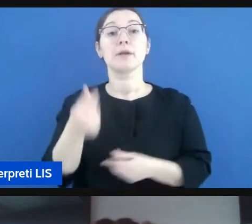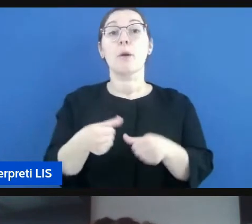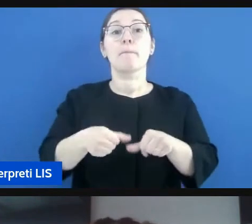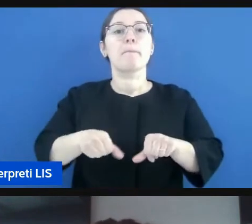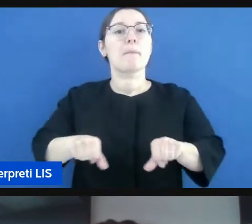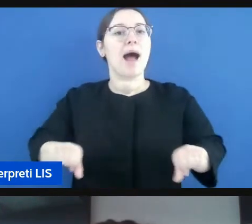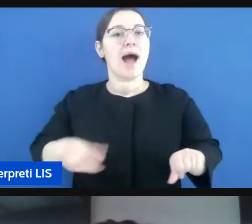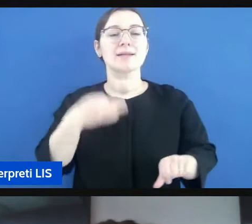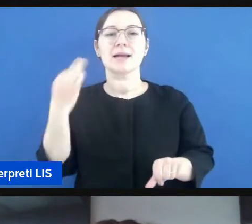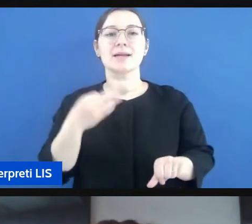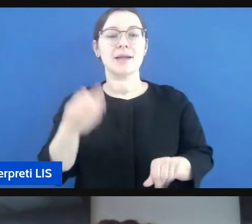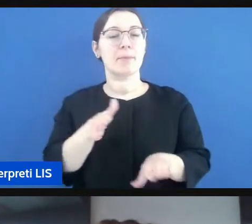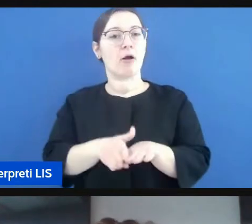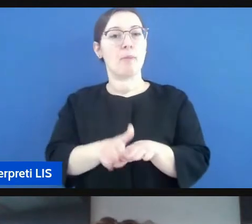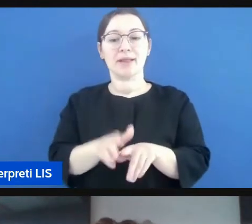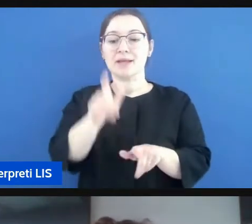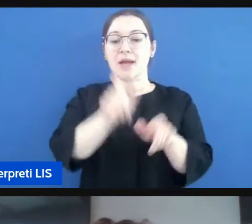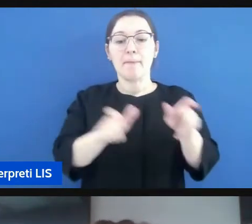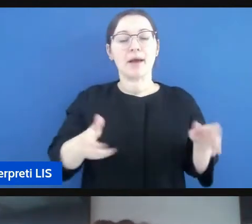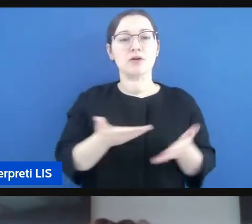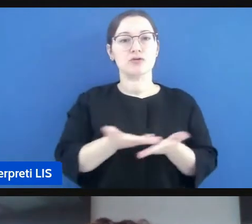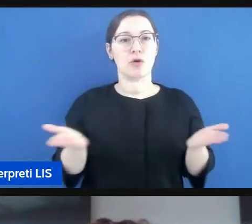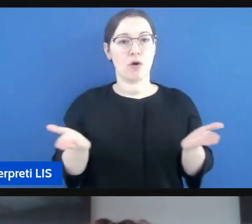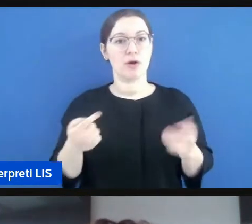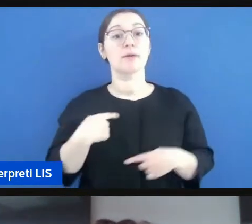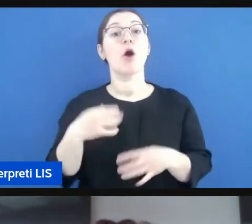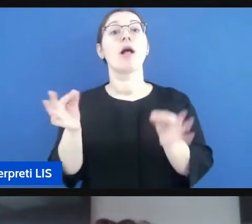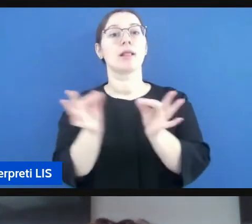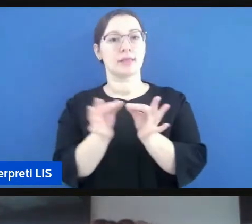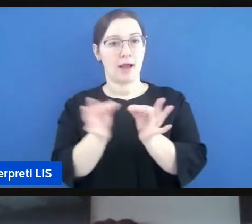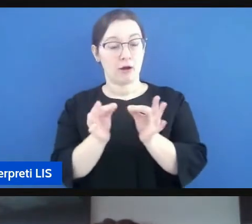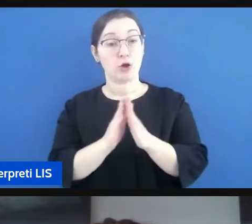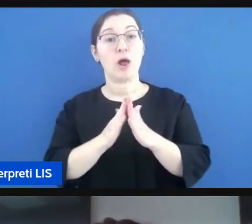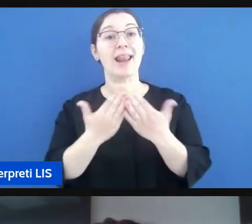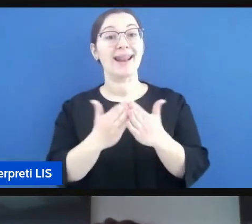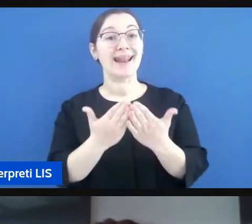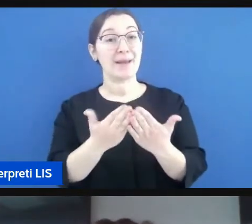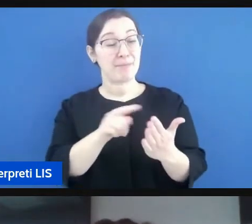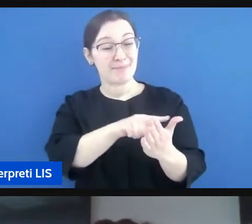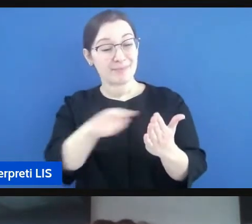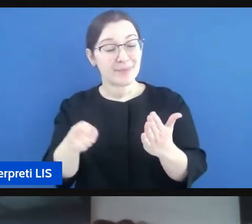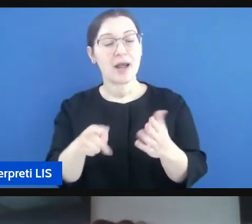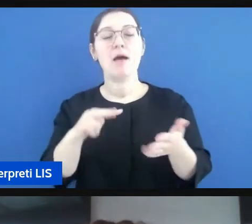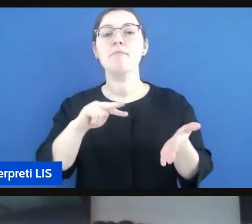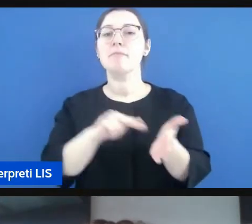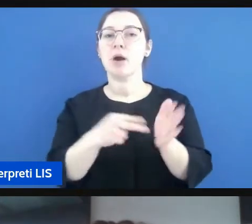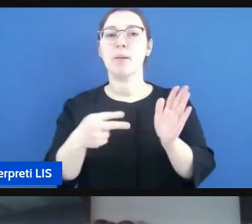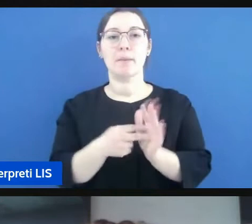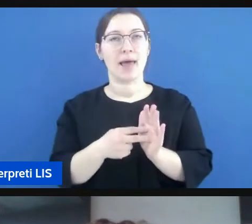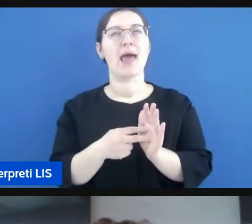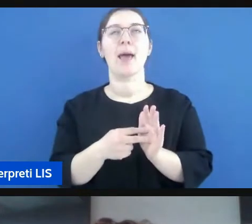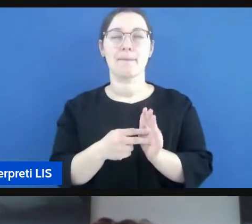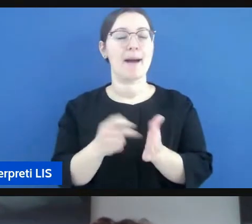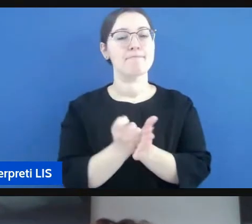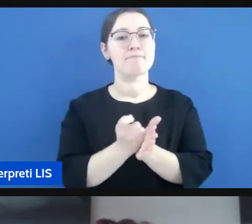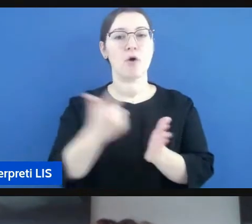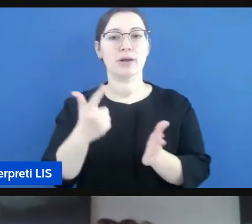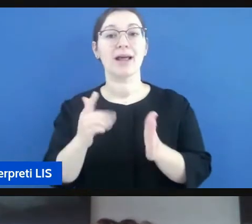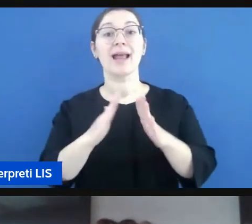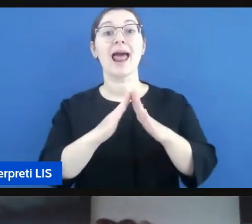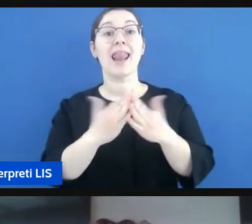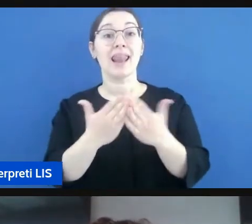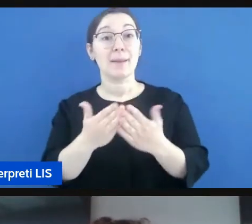sono d'accordo che il problema del libro è un problema pesante e il libro dovrebbe essere